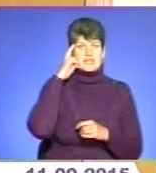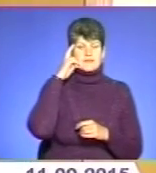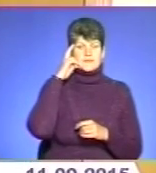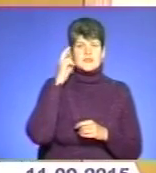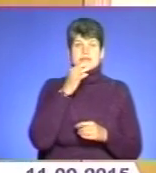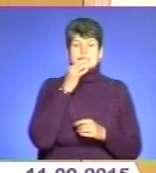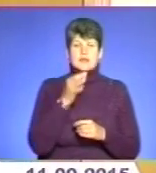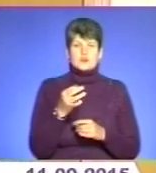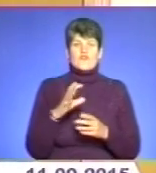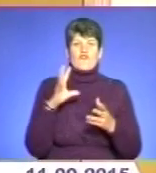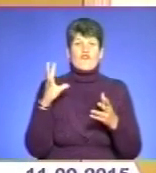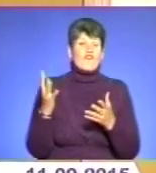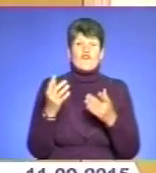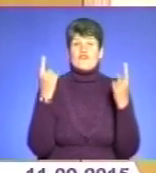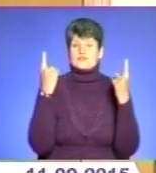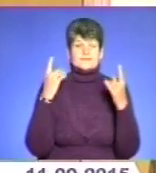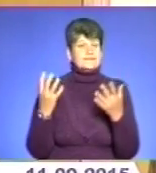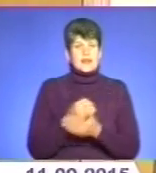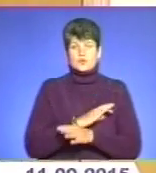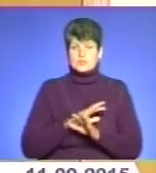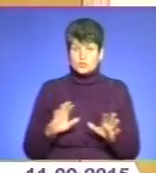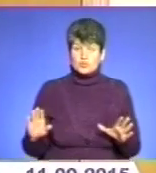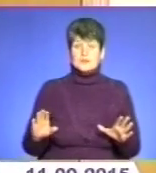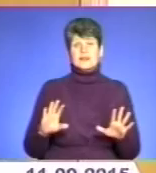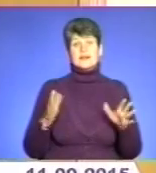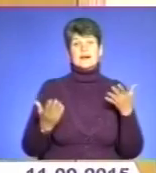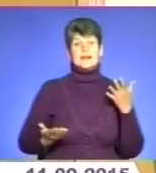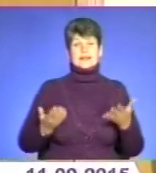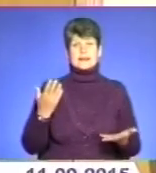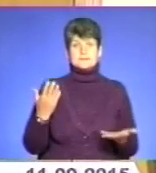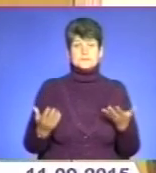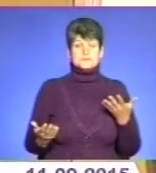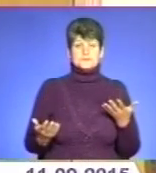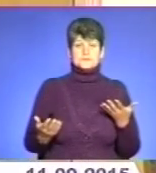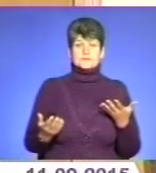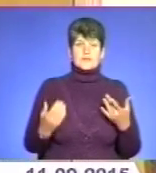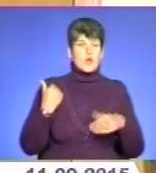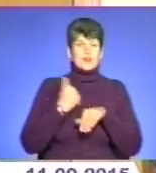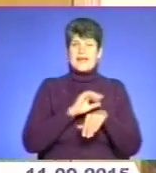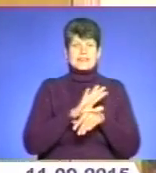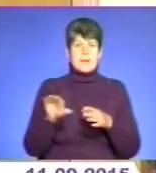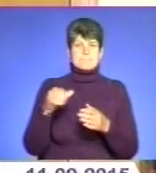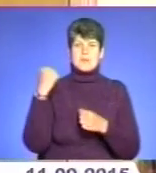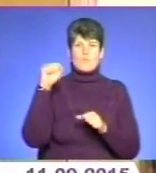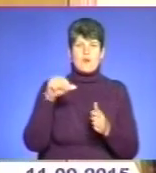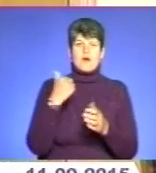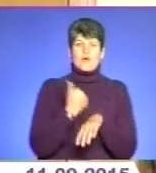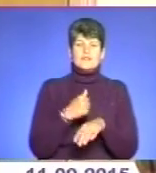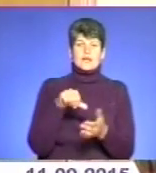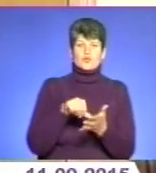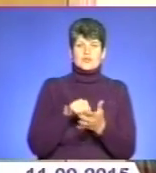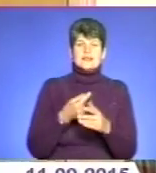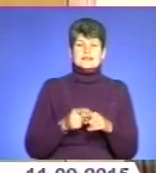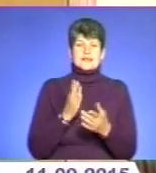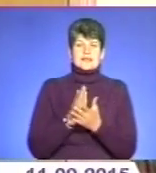Високі результати не досягнули, але все ж таки головне не перемога, а головне участь. Це великим